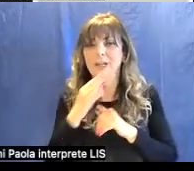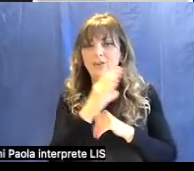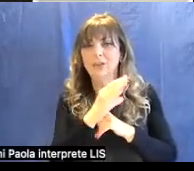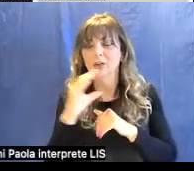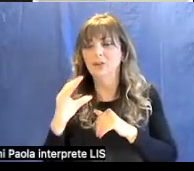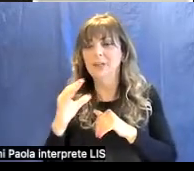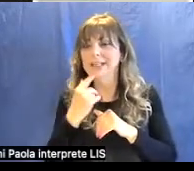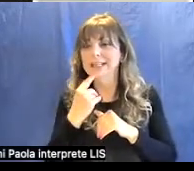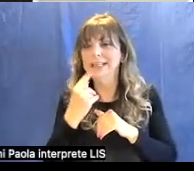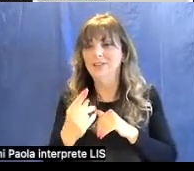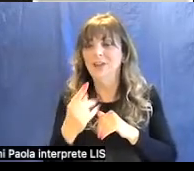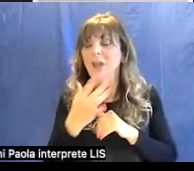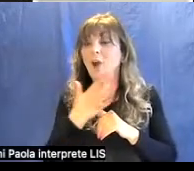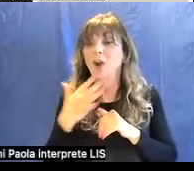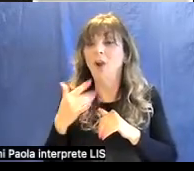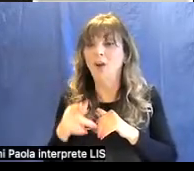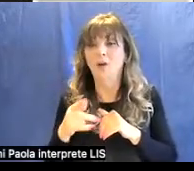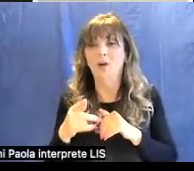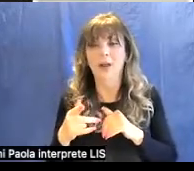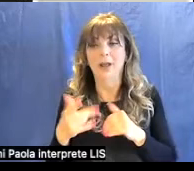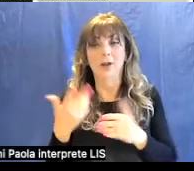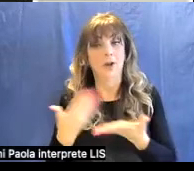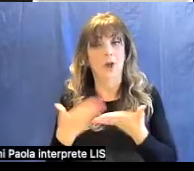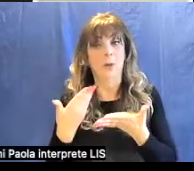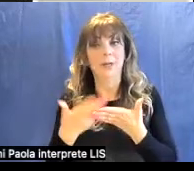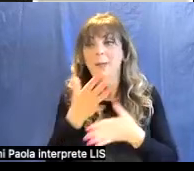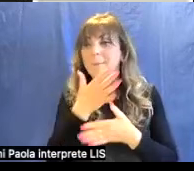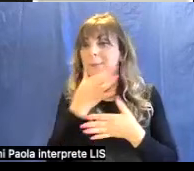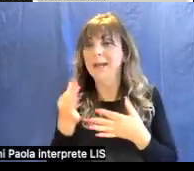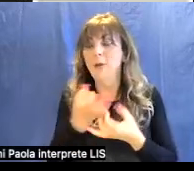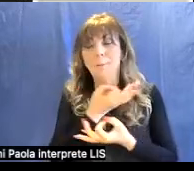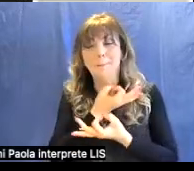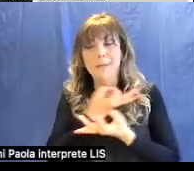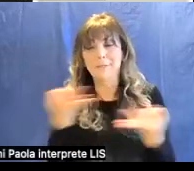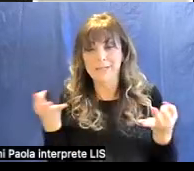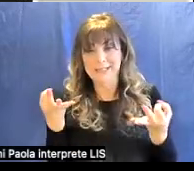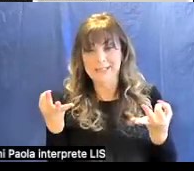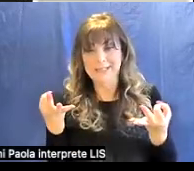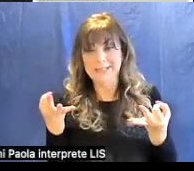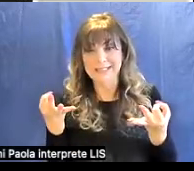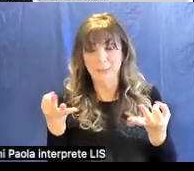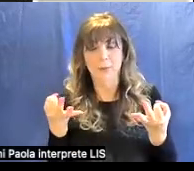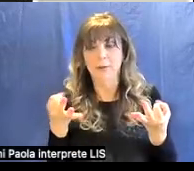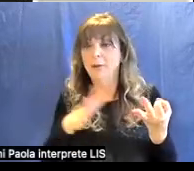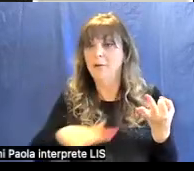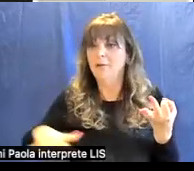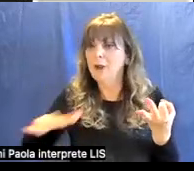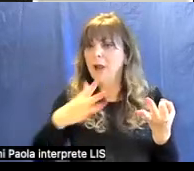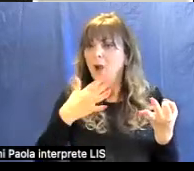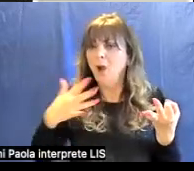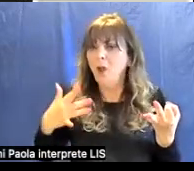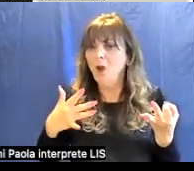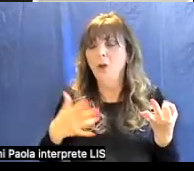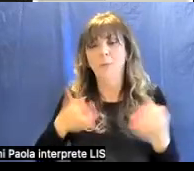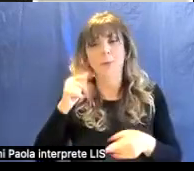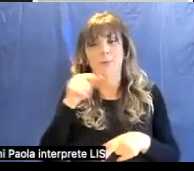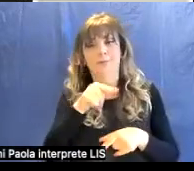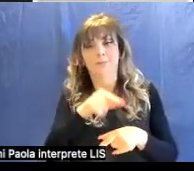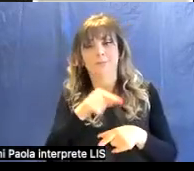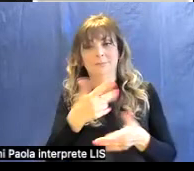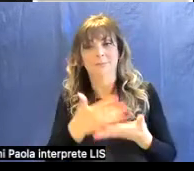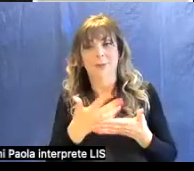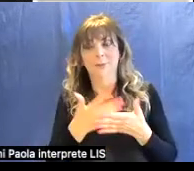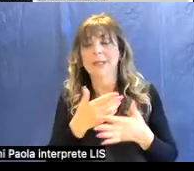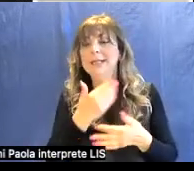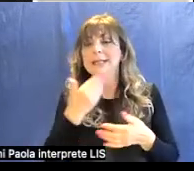ci dice che è il colore nobile bello perfettissimo oltre a tutti i colori del quale non se ne potrebbe né dire né